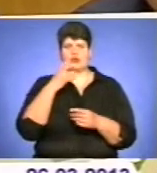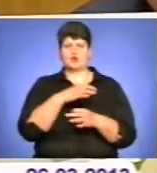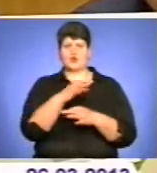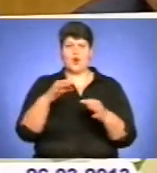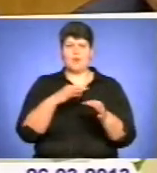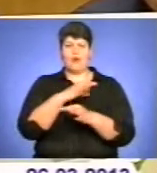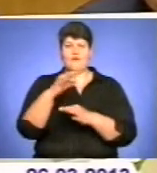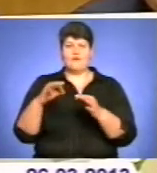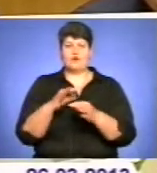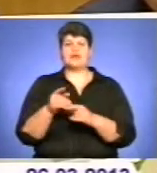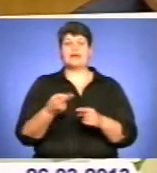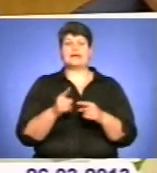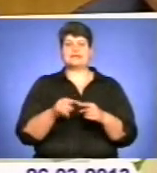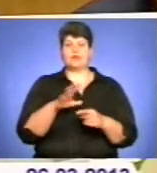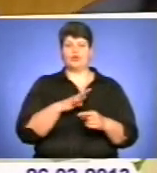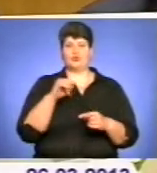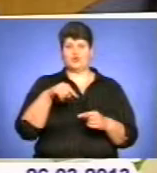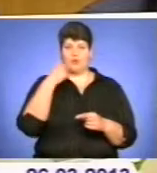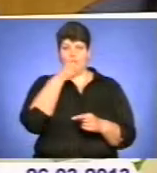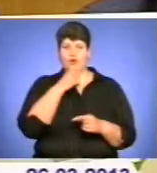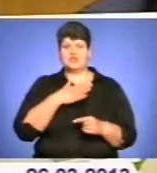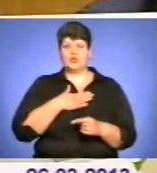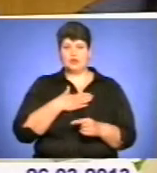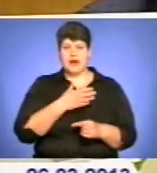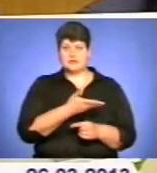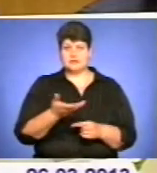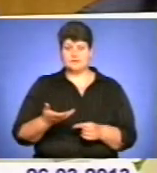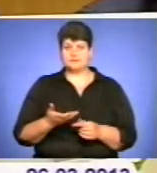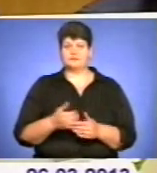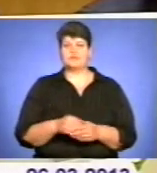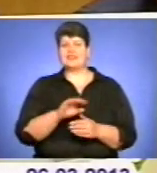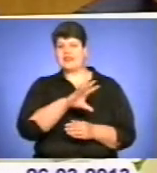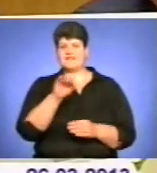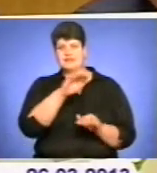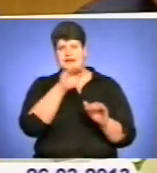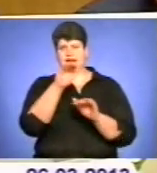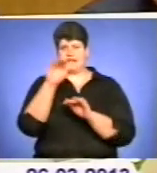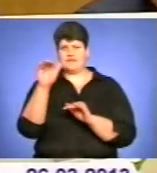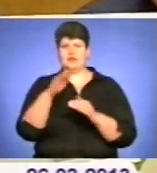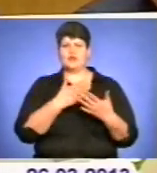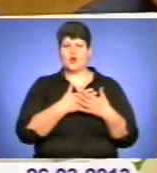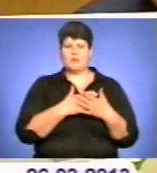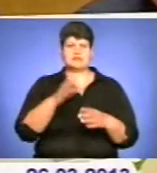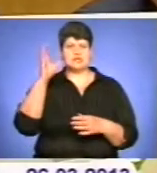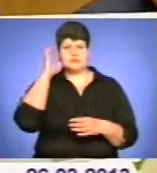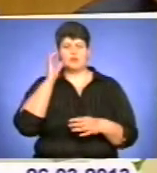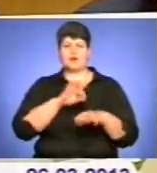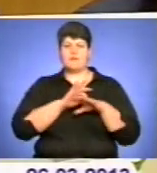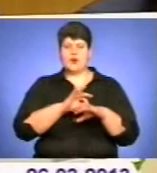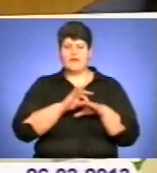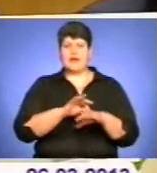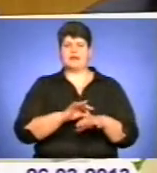як це було цього року в нас. На всіх ринях і громадське слухання ми провели, і